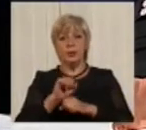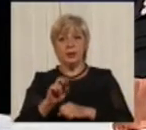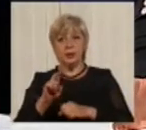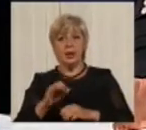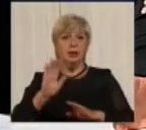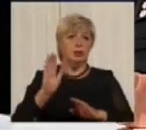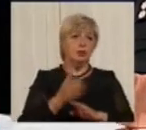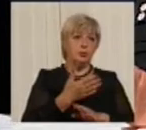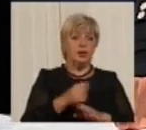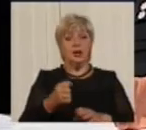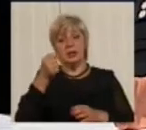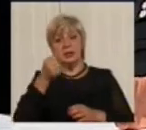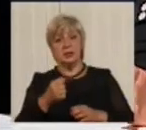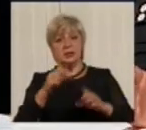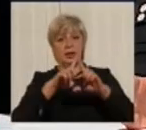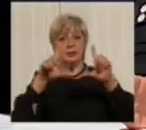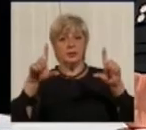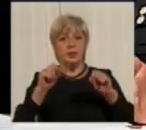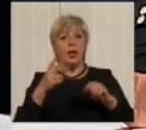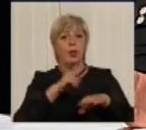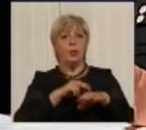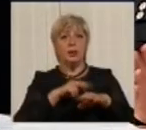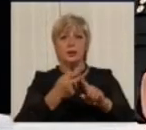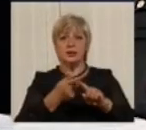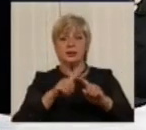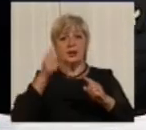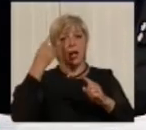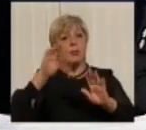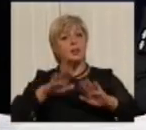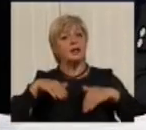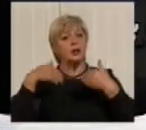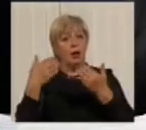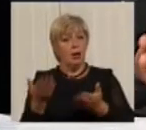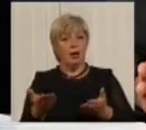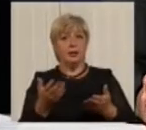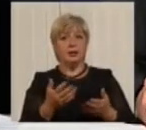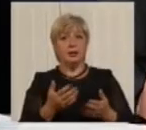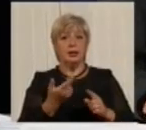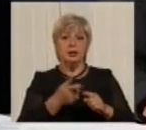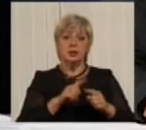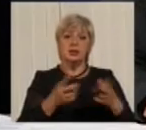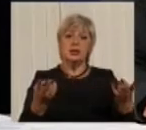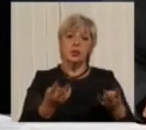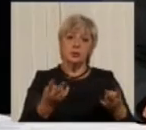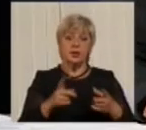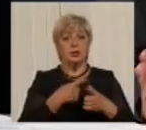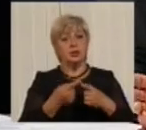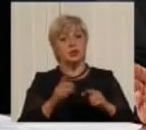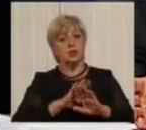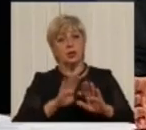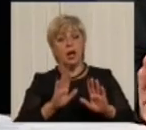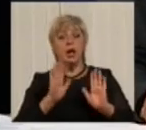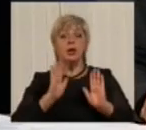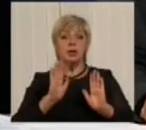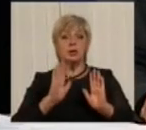ставить знаки. Поліція це ініціює. Дивиться, чи це необхідно, чи ні. І лише